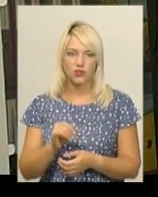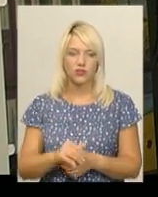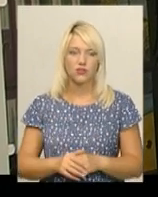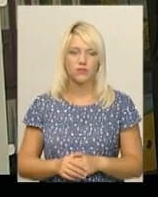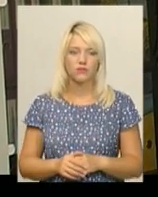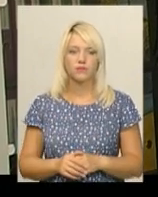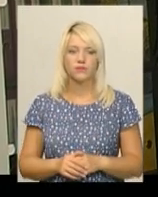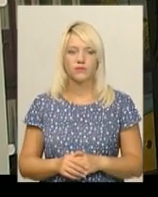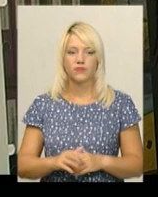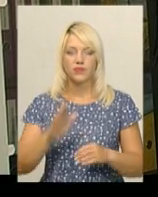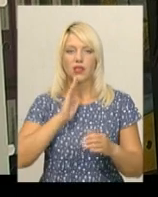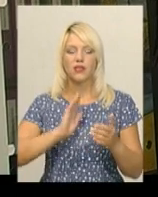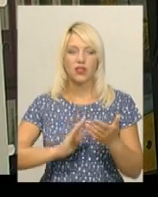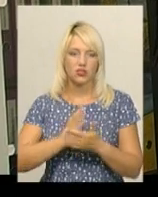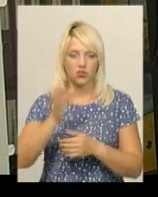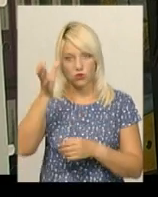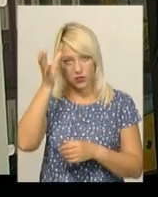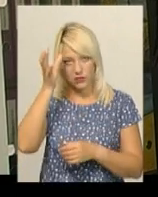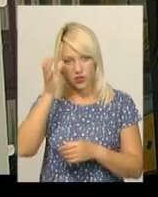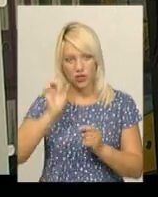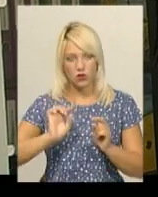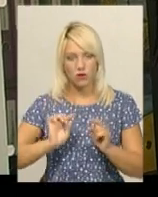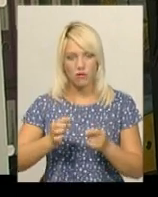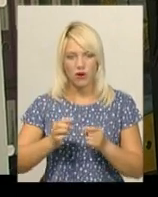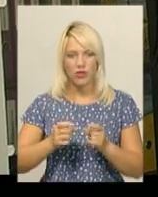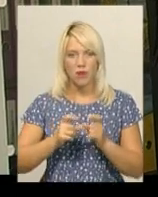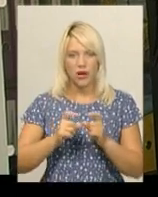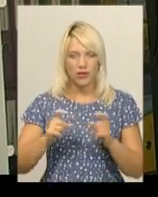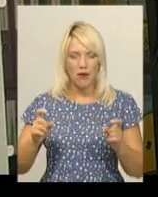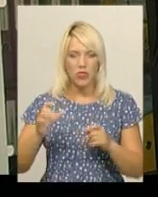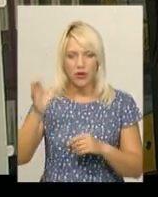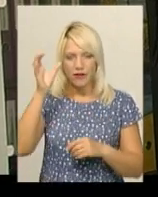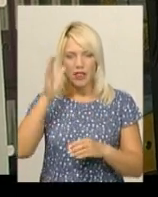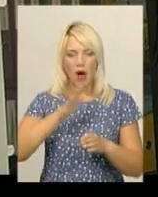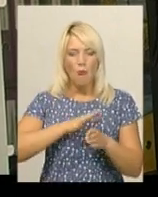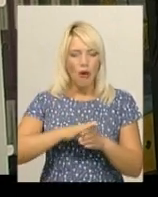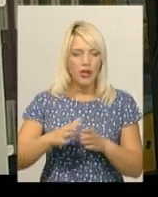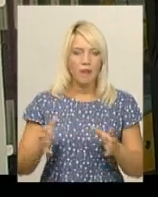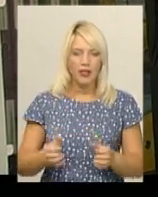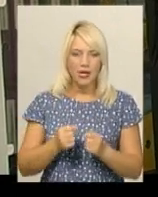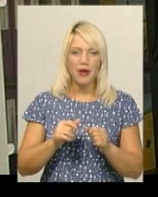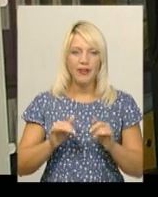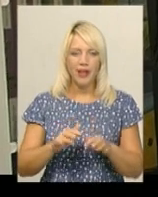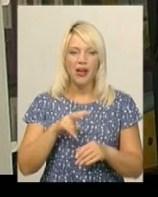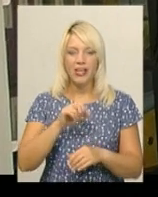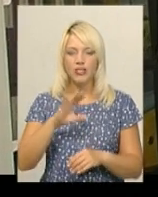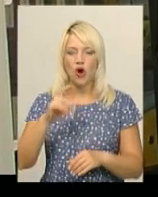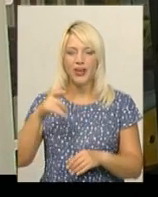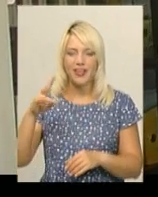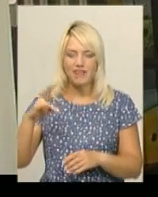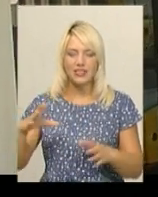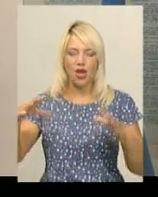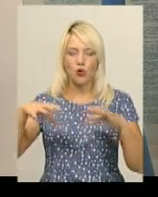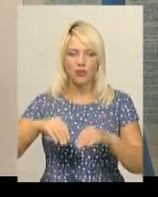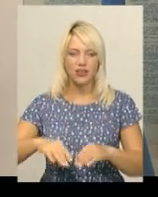якісної освіти. Тому Департамент освіти повністю підтримував дії Ліссогринівецької об'єднані